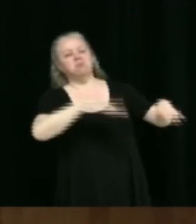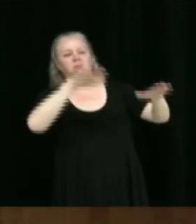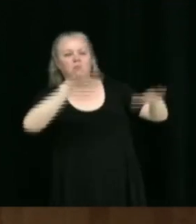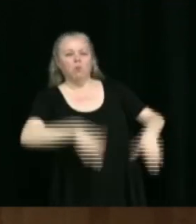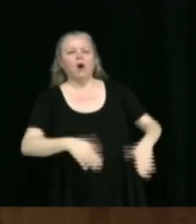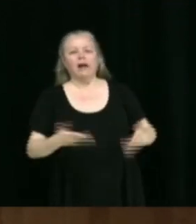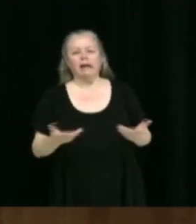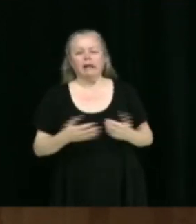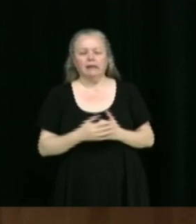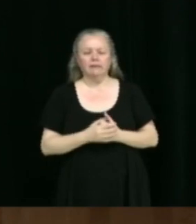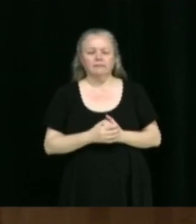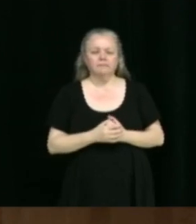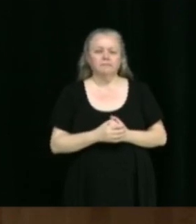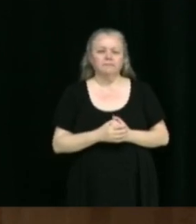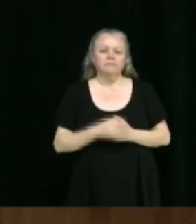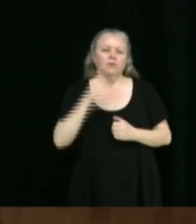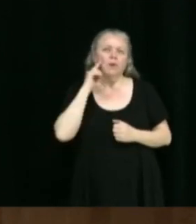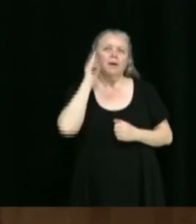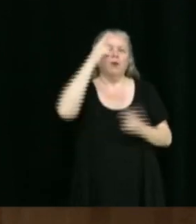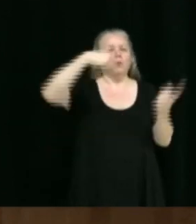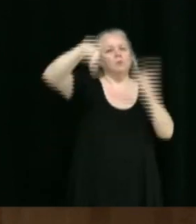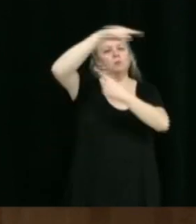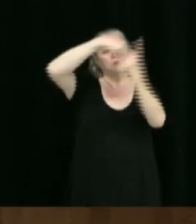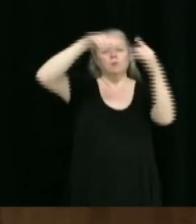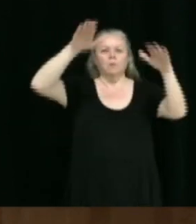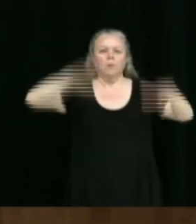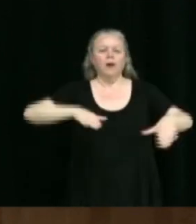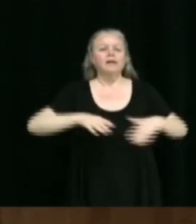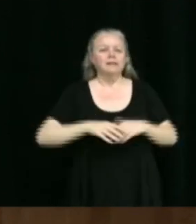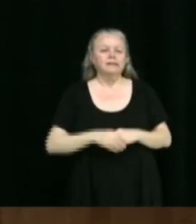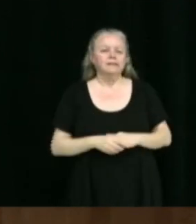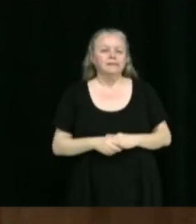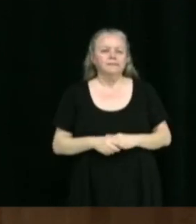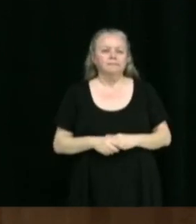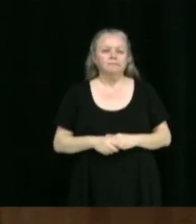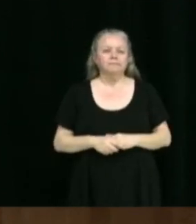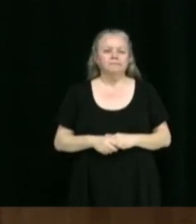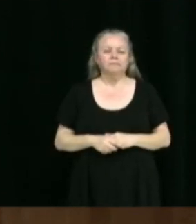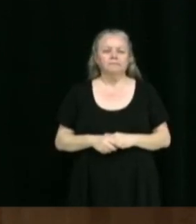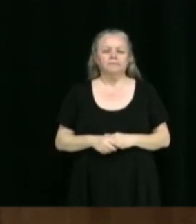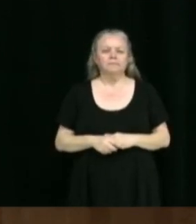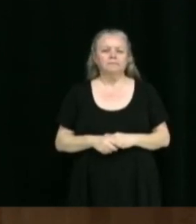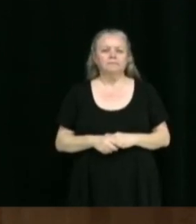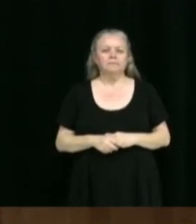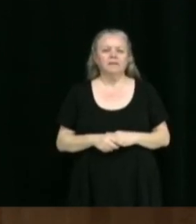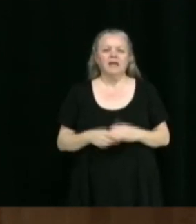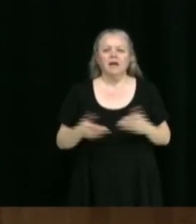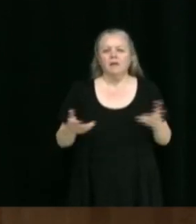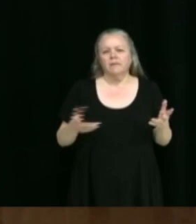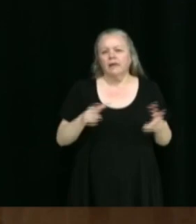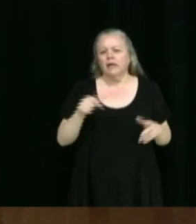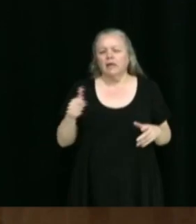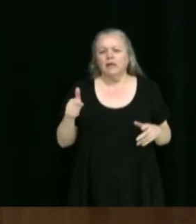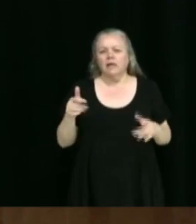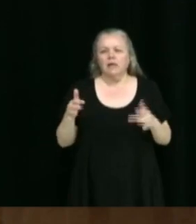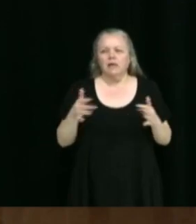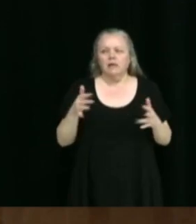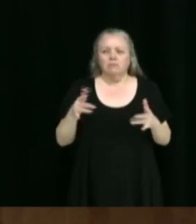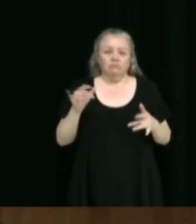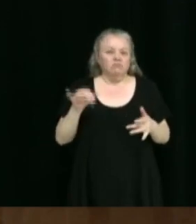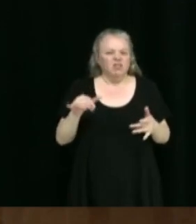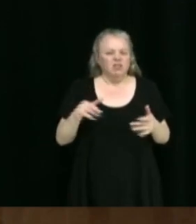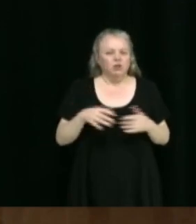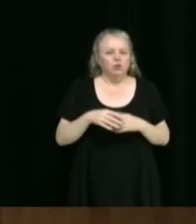moins la circulation en haut puis peut-être le flannage au niveau du mont Artabasca. Puis c'est ça.